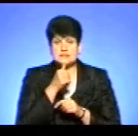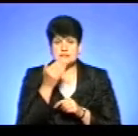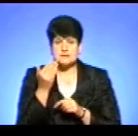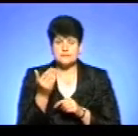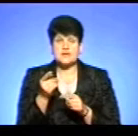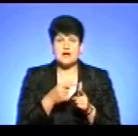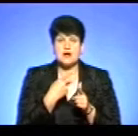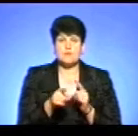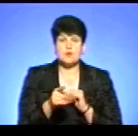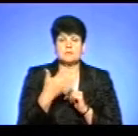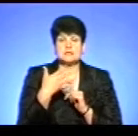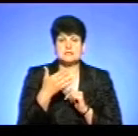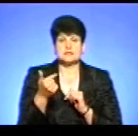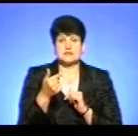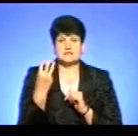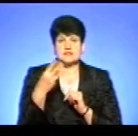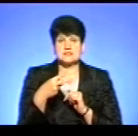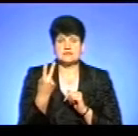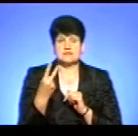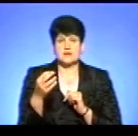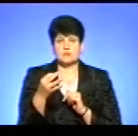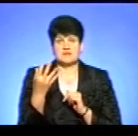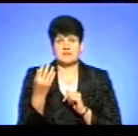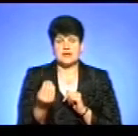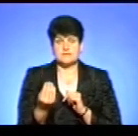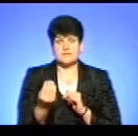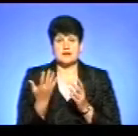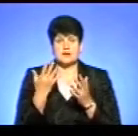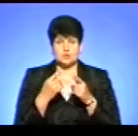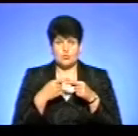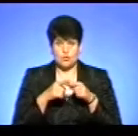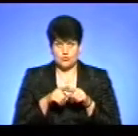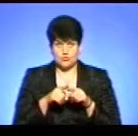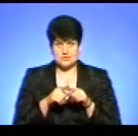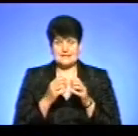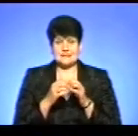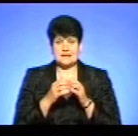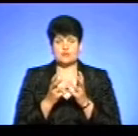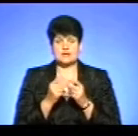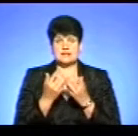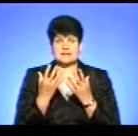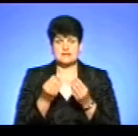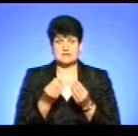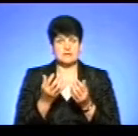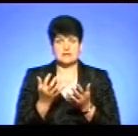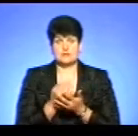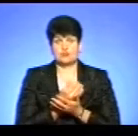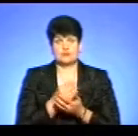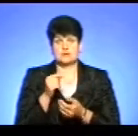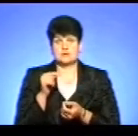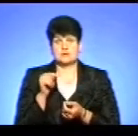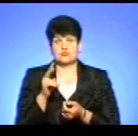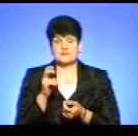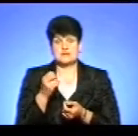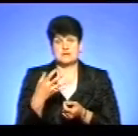або 50 гривень 32 копійки на день. Якщо ми перемножимо на середню кількість днів, то ми не вийдемо на 1215